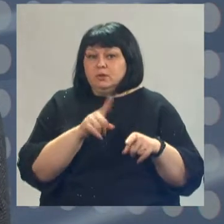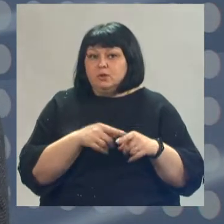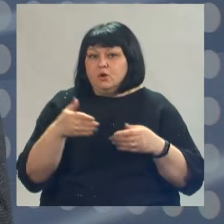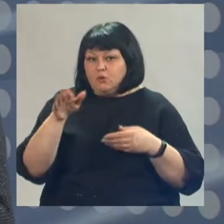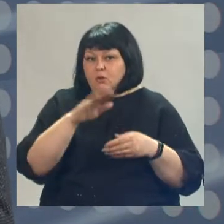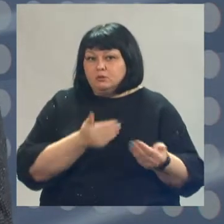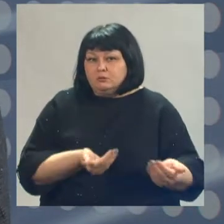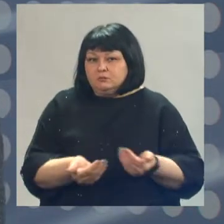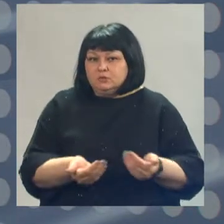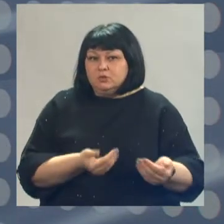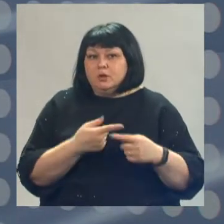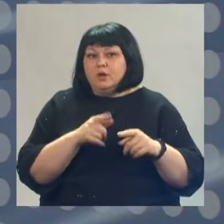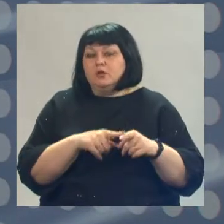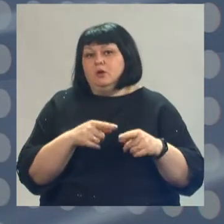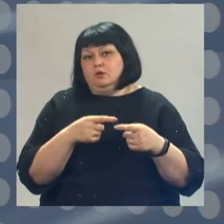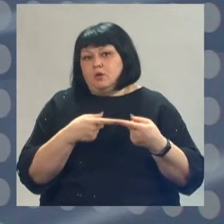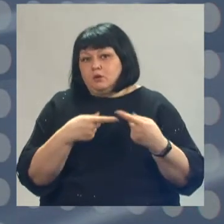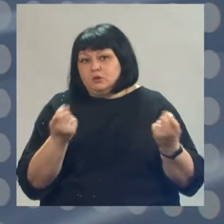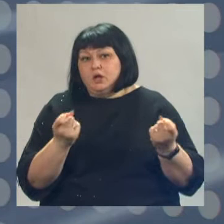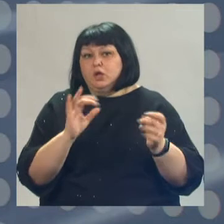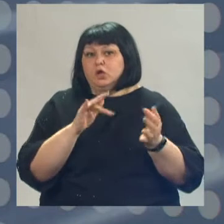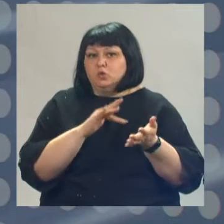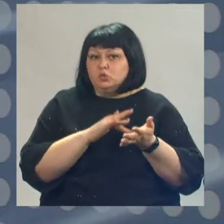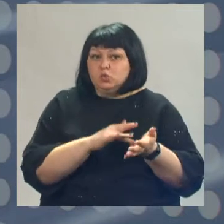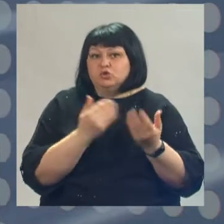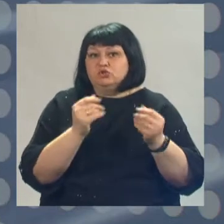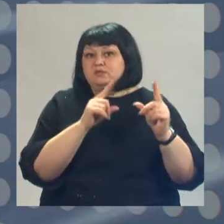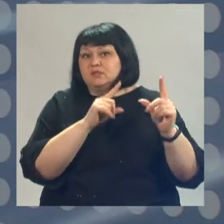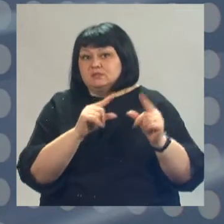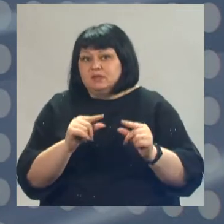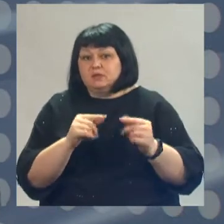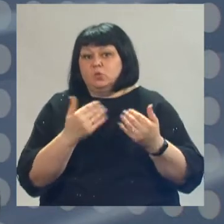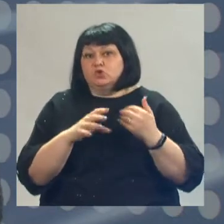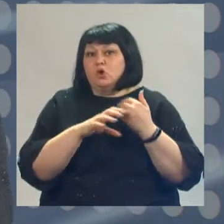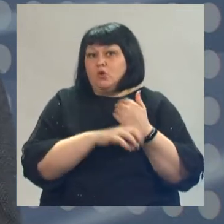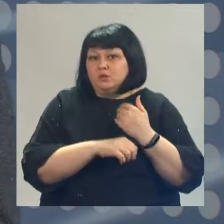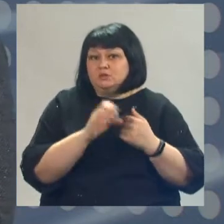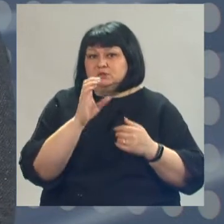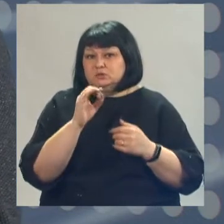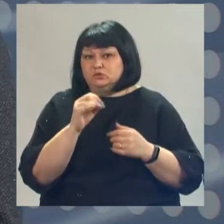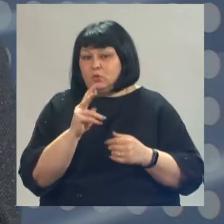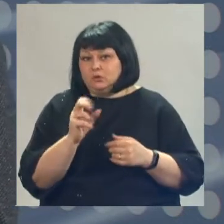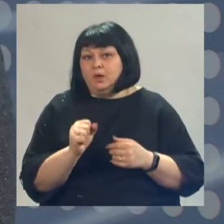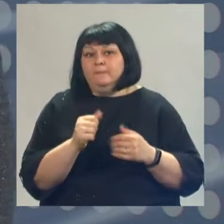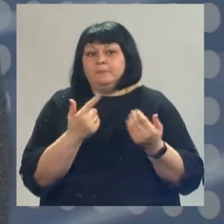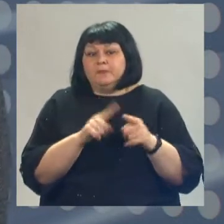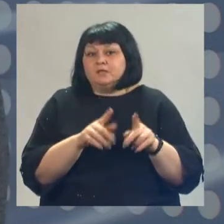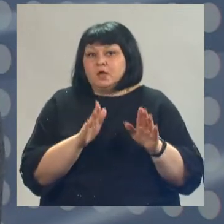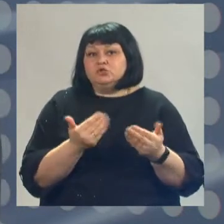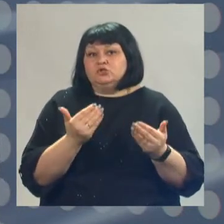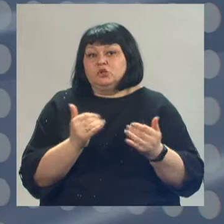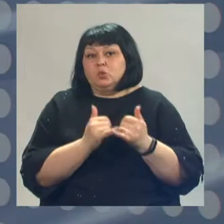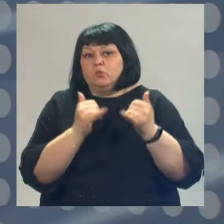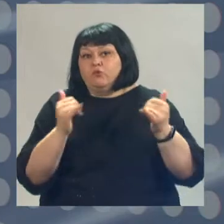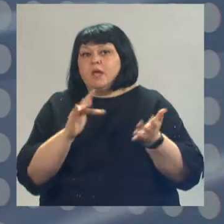сейчас горнолыжные отели и туры тоже уже идут со скидкой, потому что это уже конец горнолыжного сезона. И также сейчас нарастает